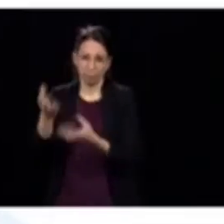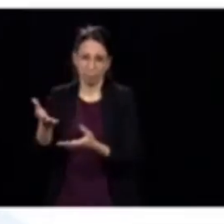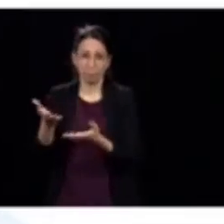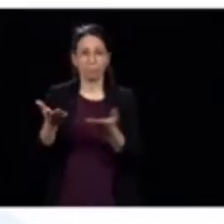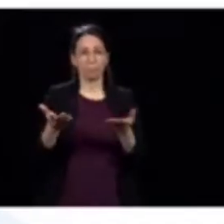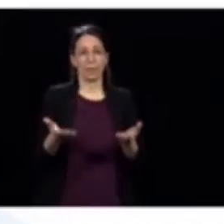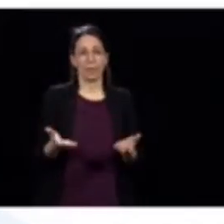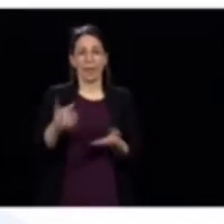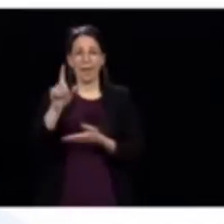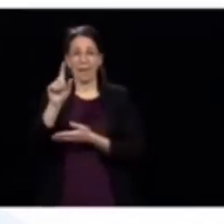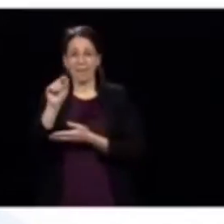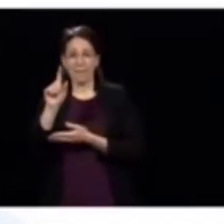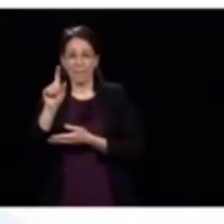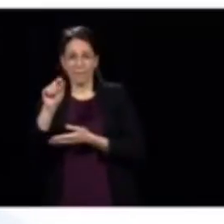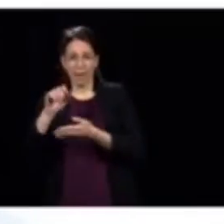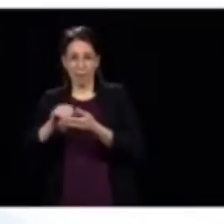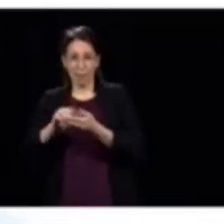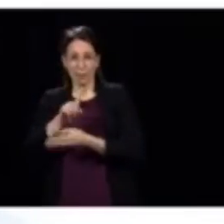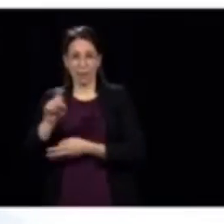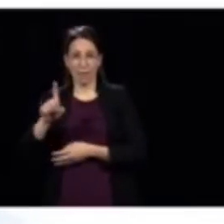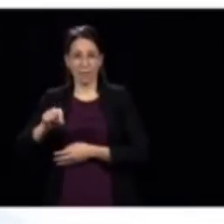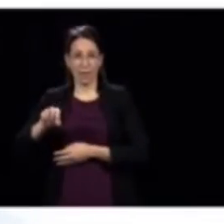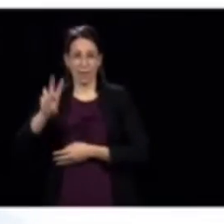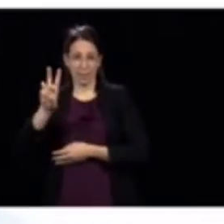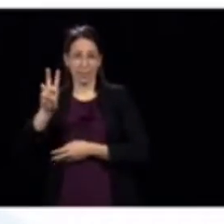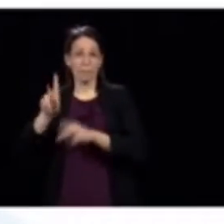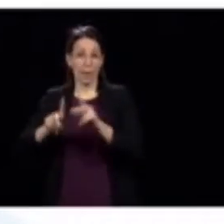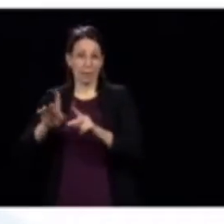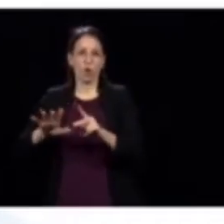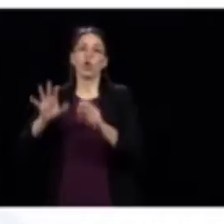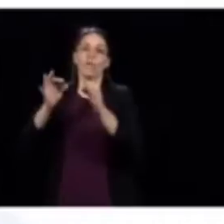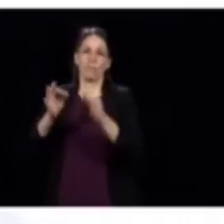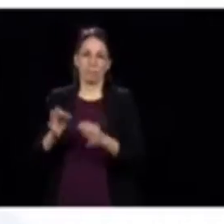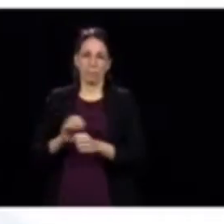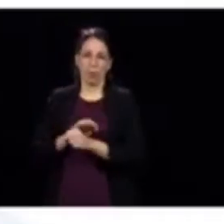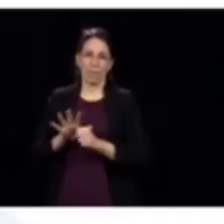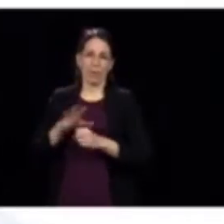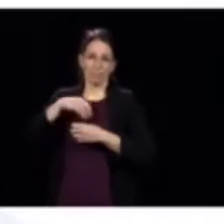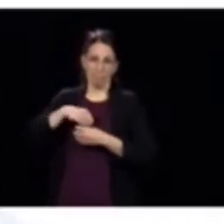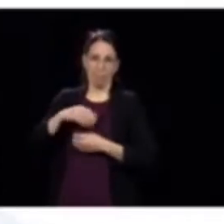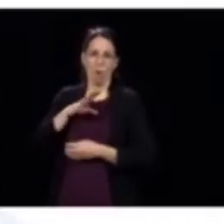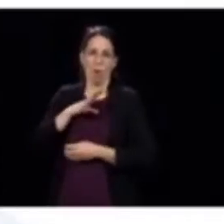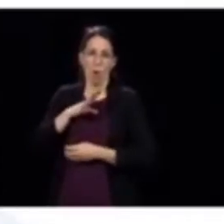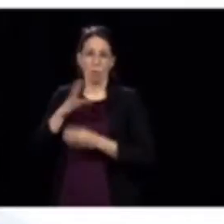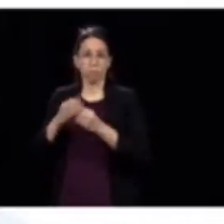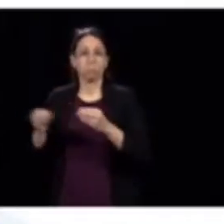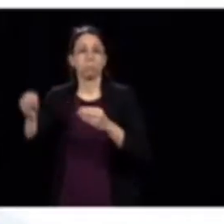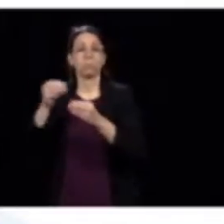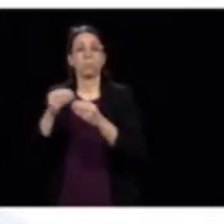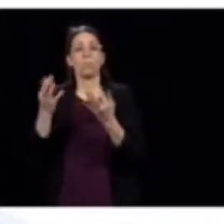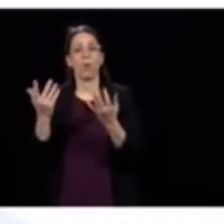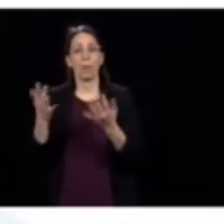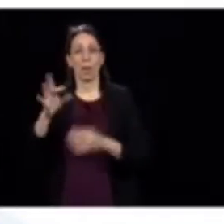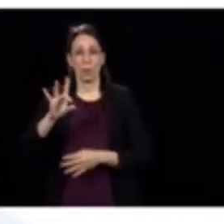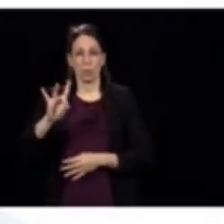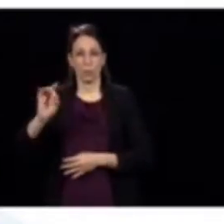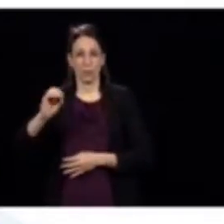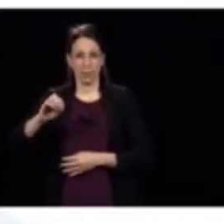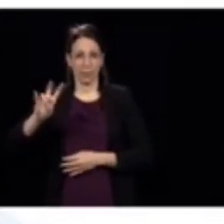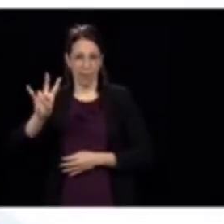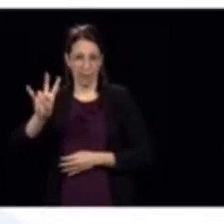maintenant 20 126 cas confirmés, une augmentation de 807.